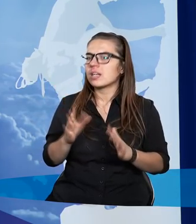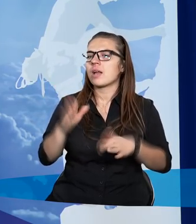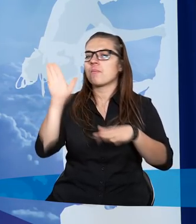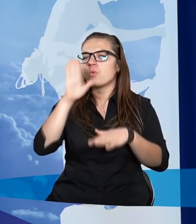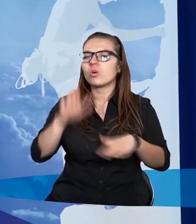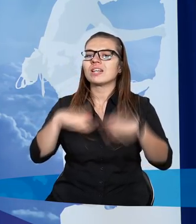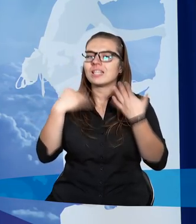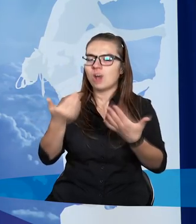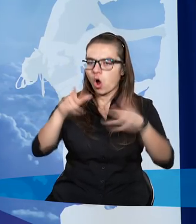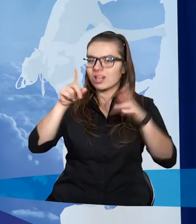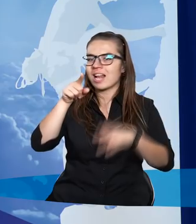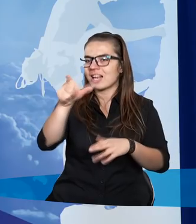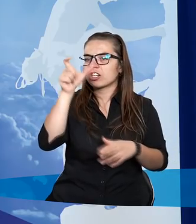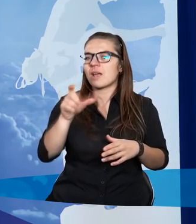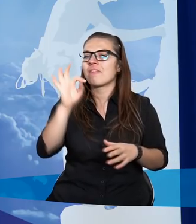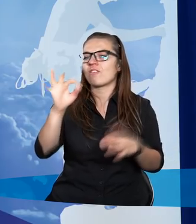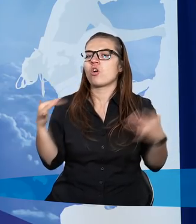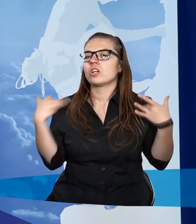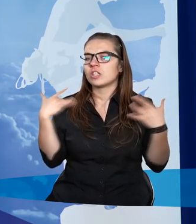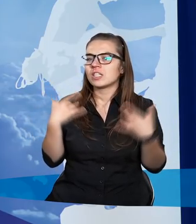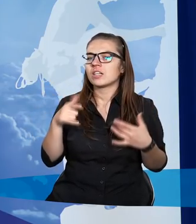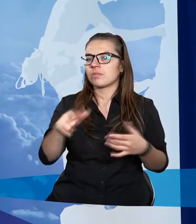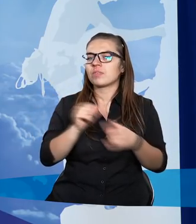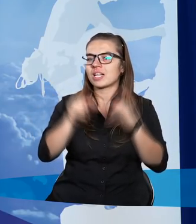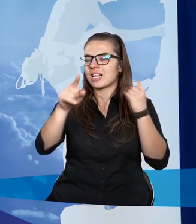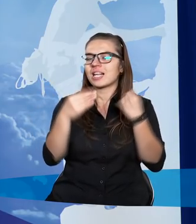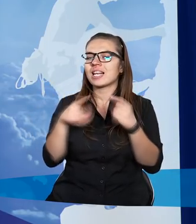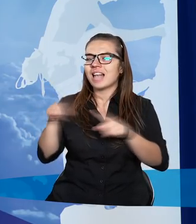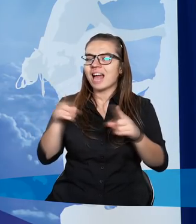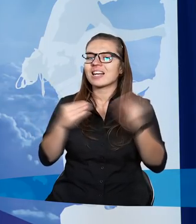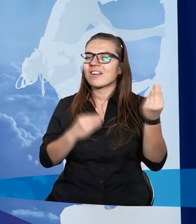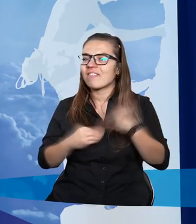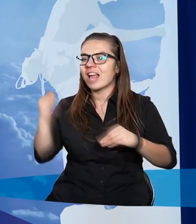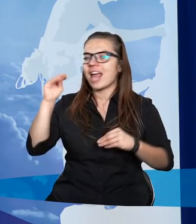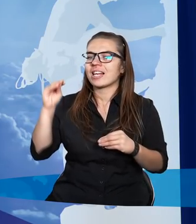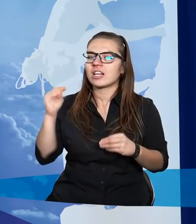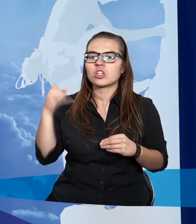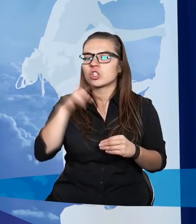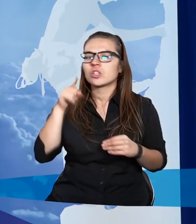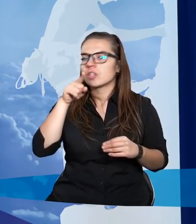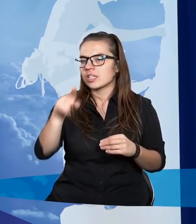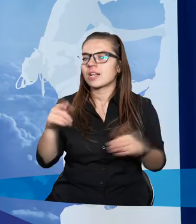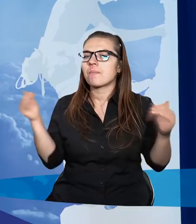oddał za Ciebie swoje życie, dał Ci znacznie więcej, niż Ty możesz w ogóle